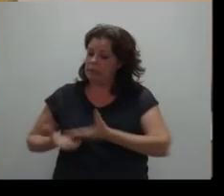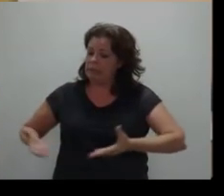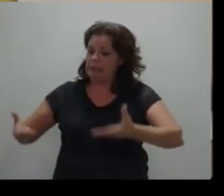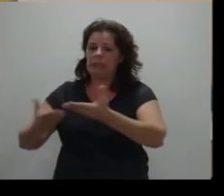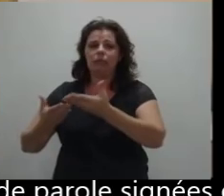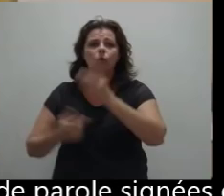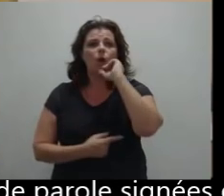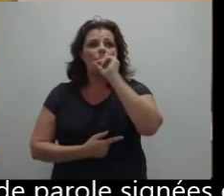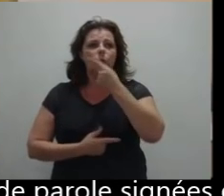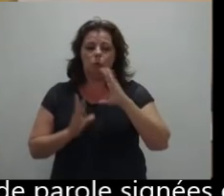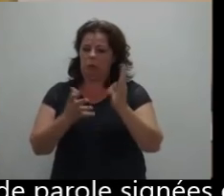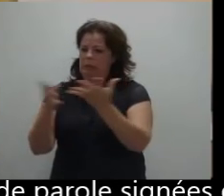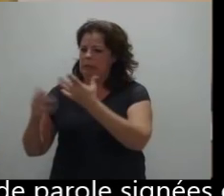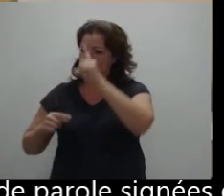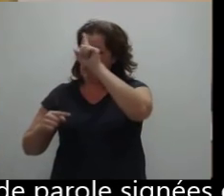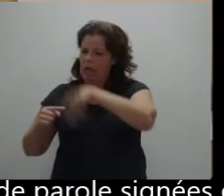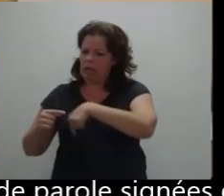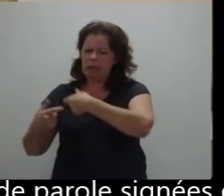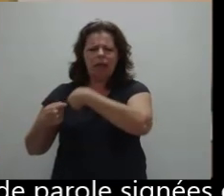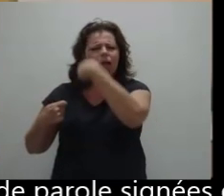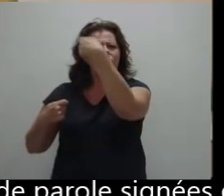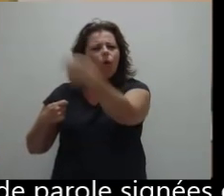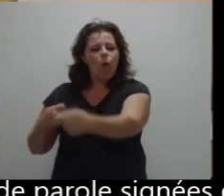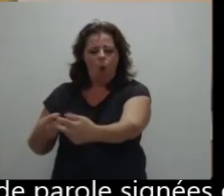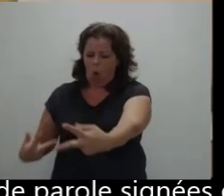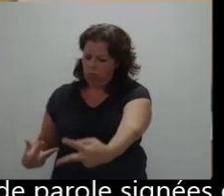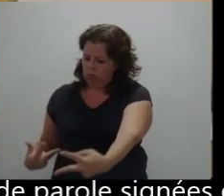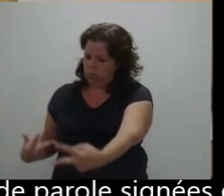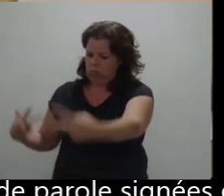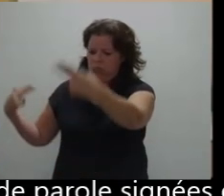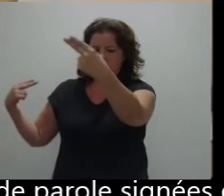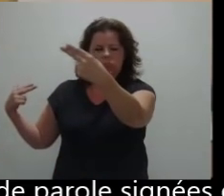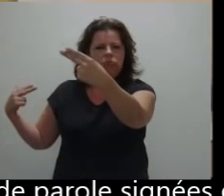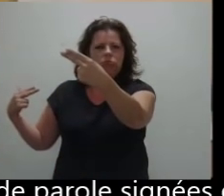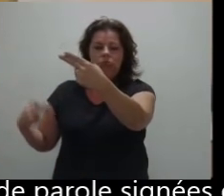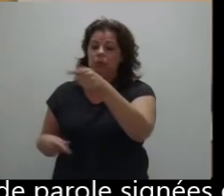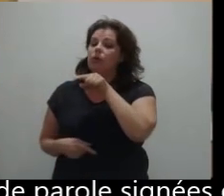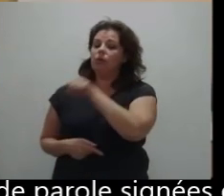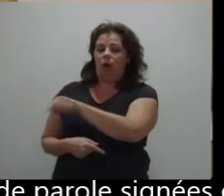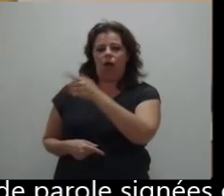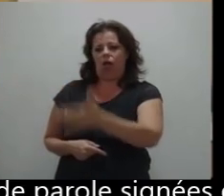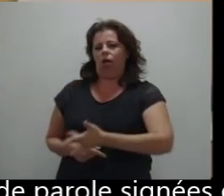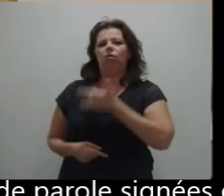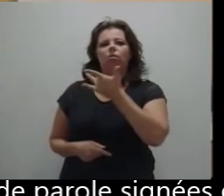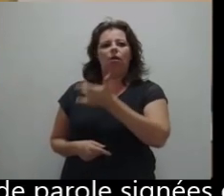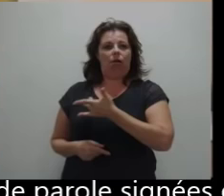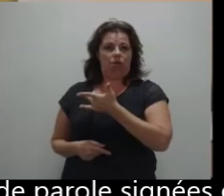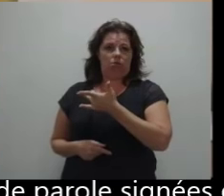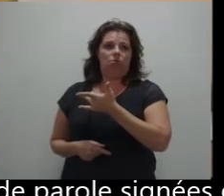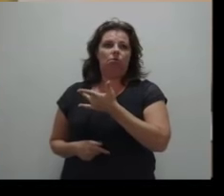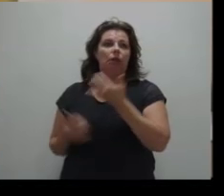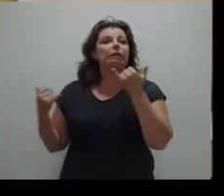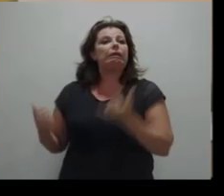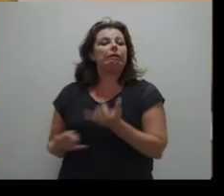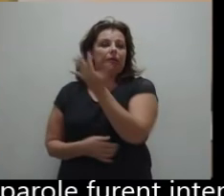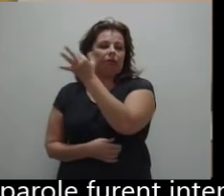le tabou qui a touché ces prises de paroles signes, et notamment dans certaines zones culturelles comme la l'autre.